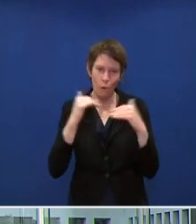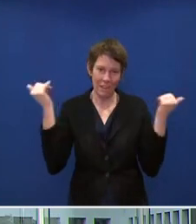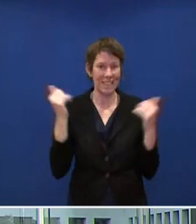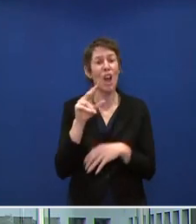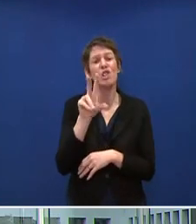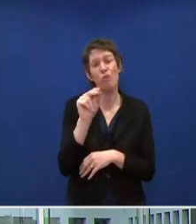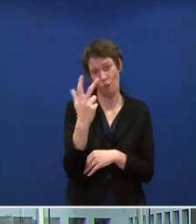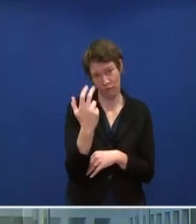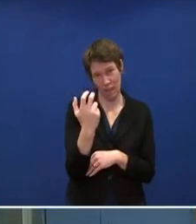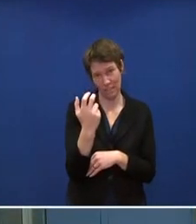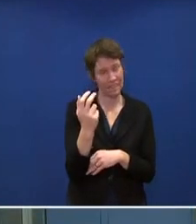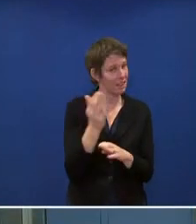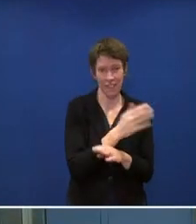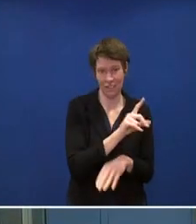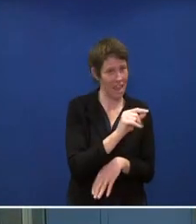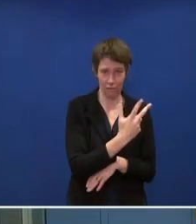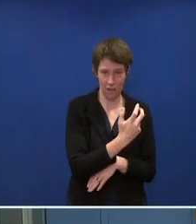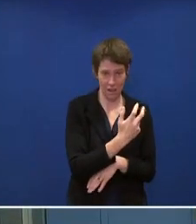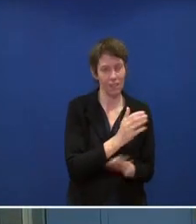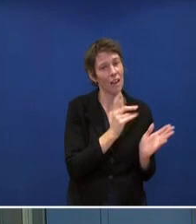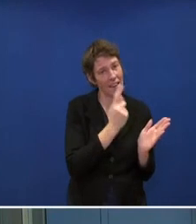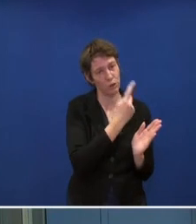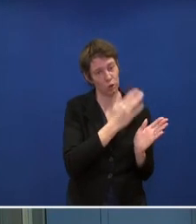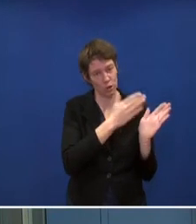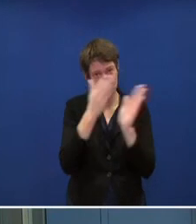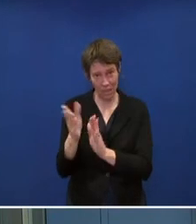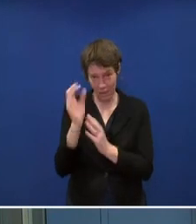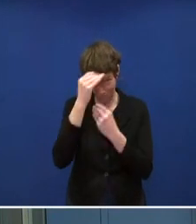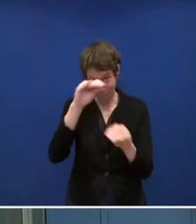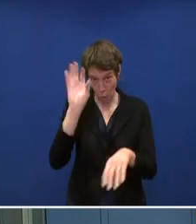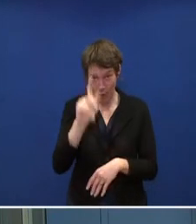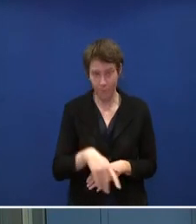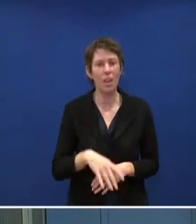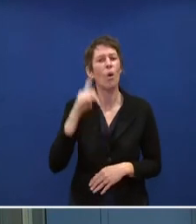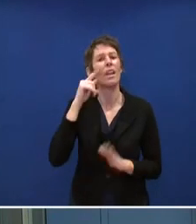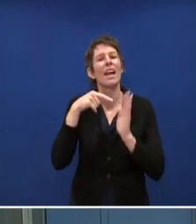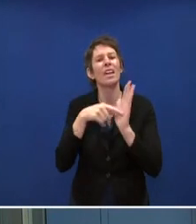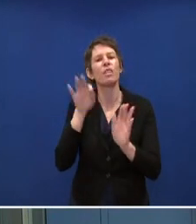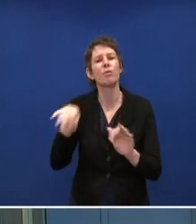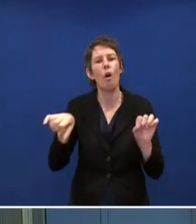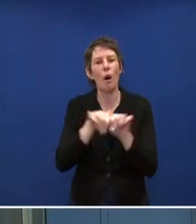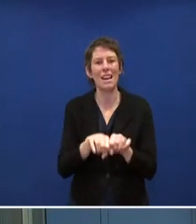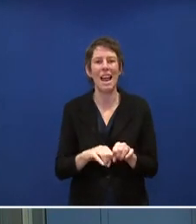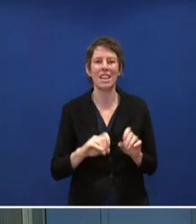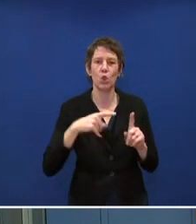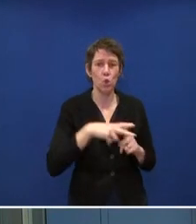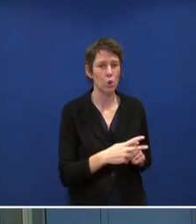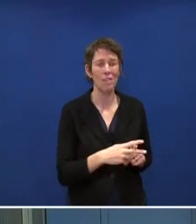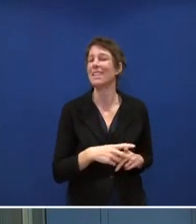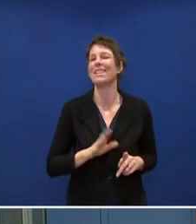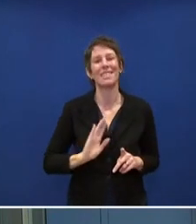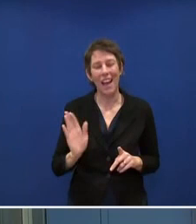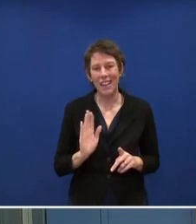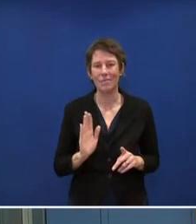12.30 Uhr treffen und nicht um 11.30 Uhr. Und noch ein Hinweis für unser Online-Tool. Nein, ich kann über